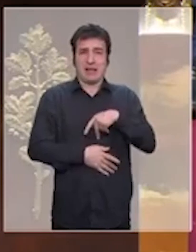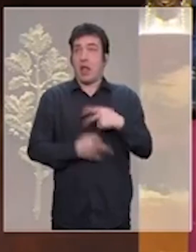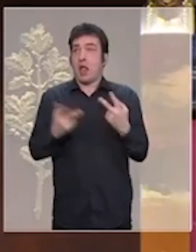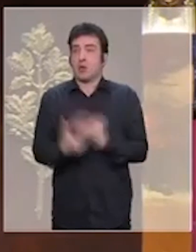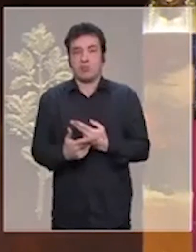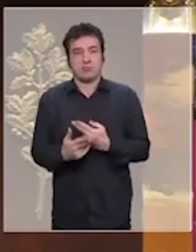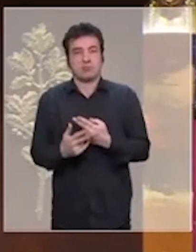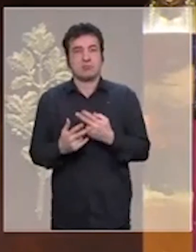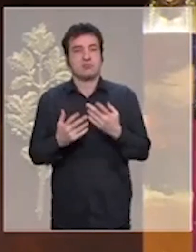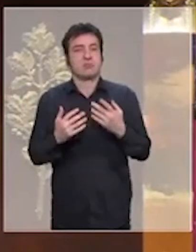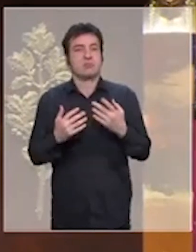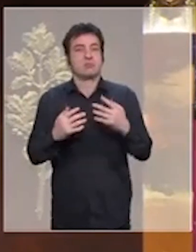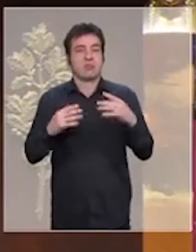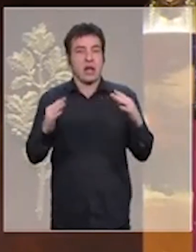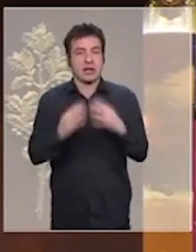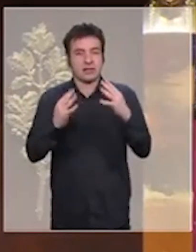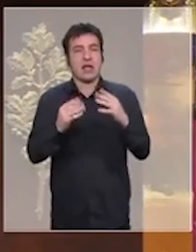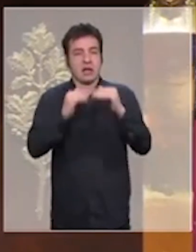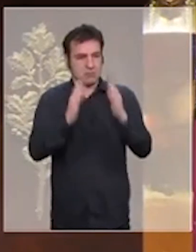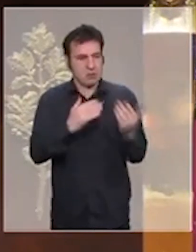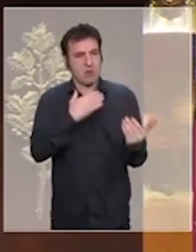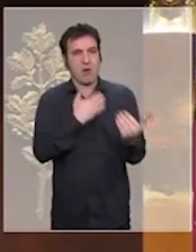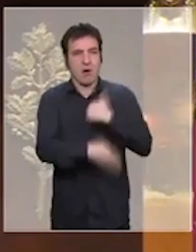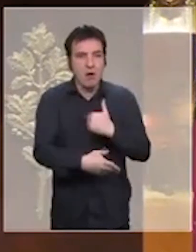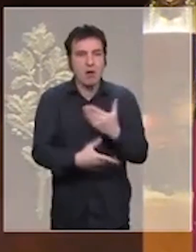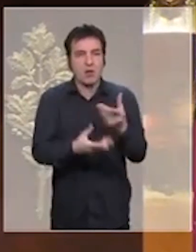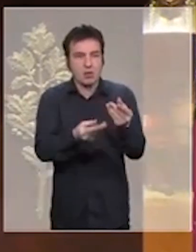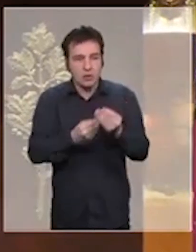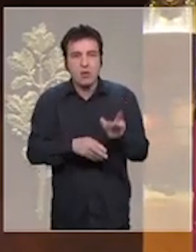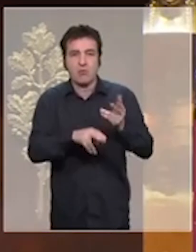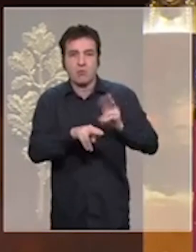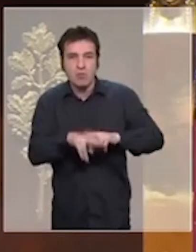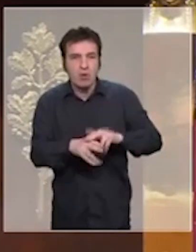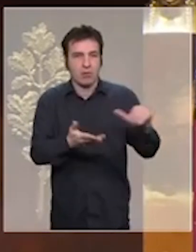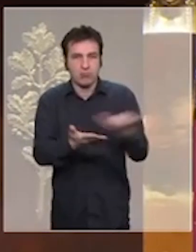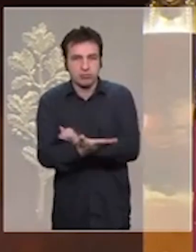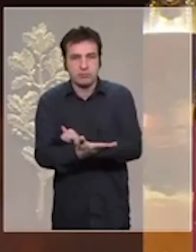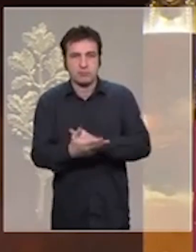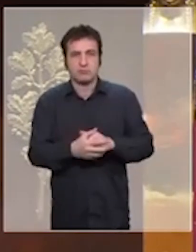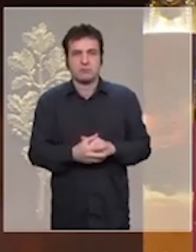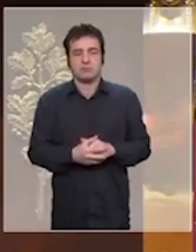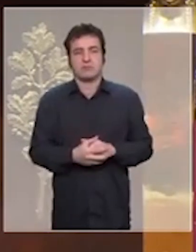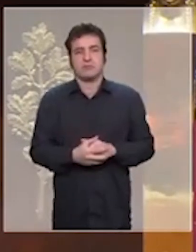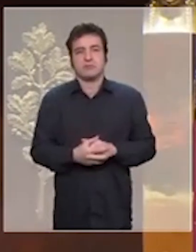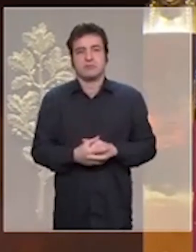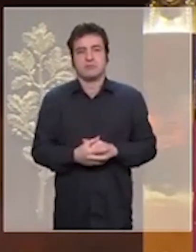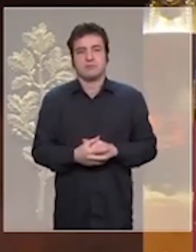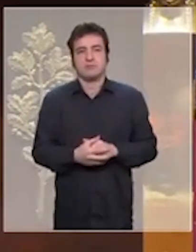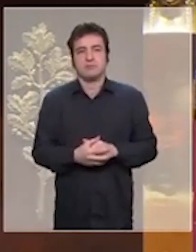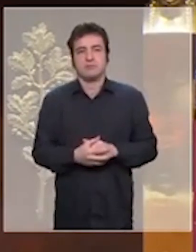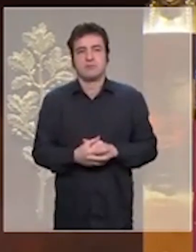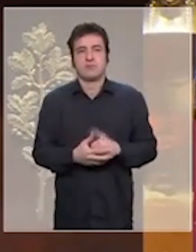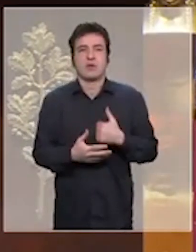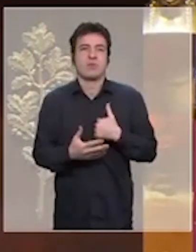est un trait de notre maison portant la mort et la destruction et je voudrais que